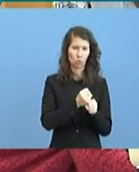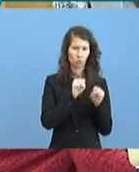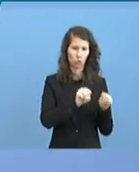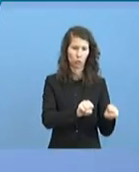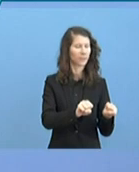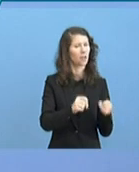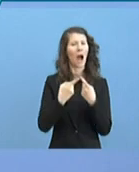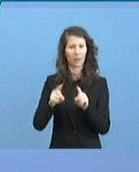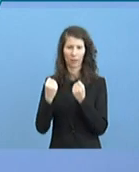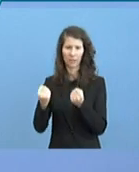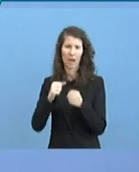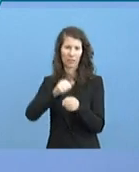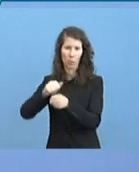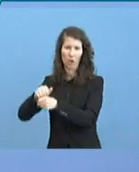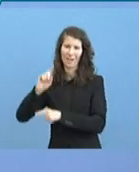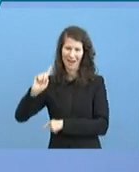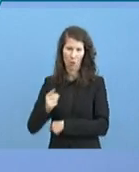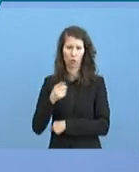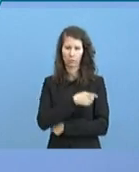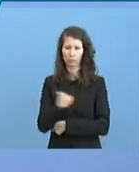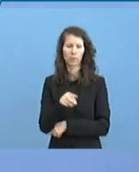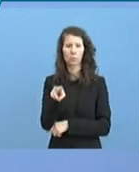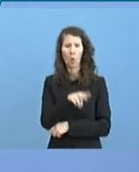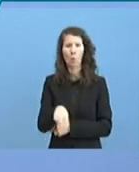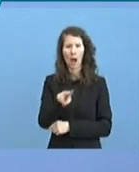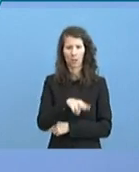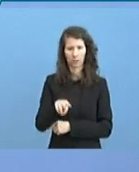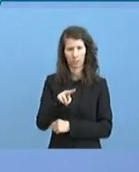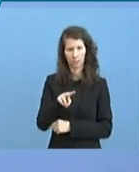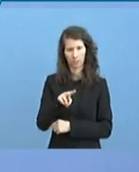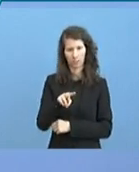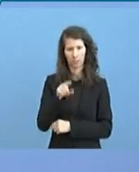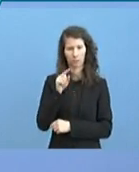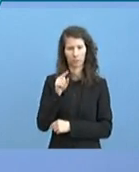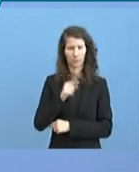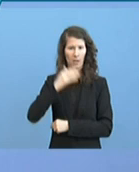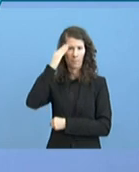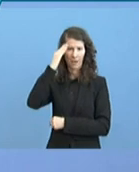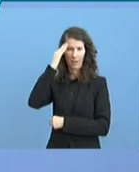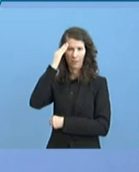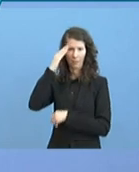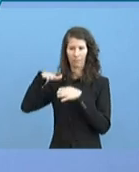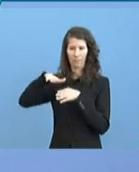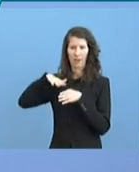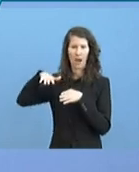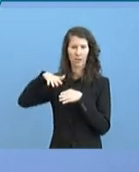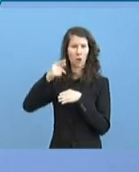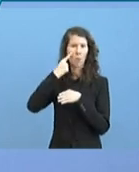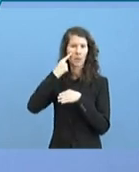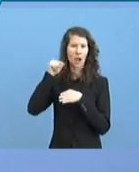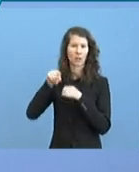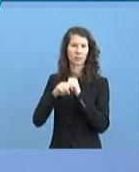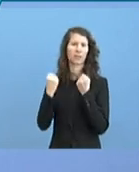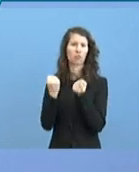schauen und monitoren, inwieweit in den bekannten Phänomenbereichen diese derzeitige Situation